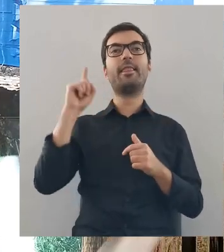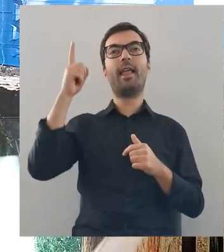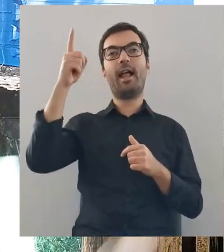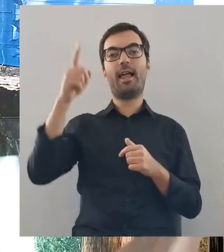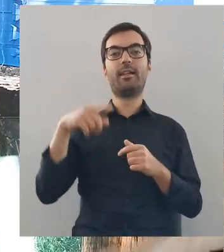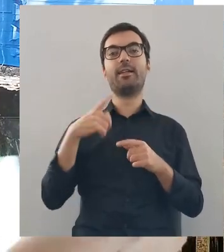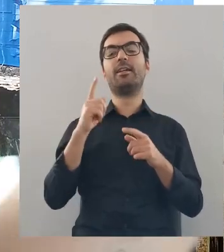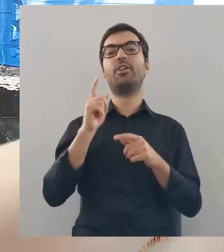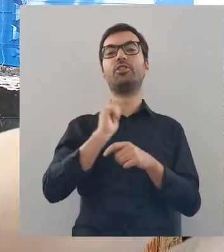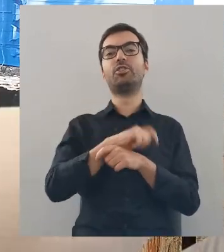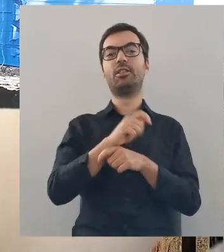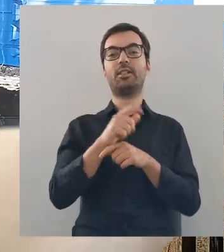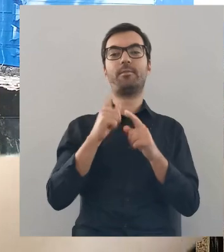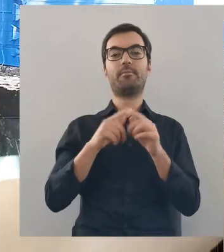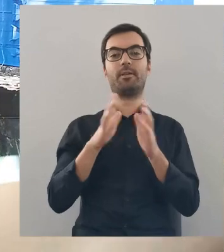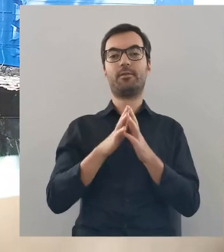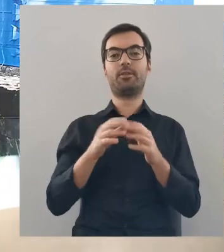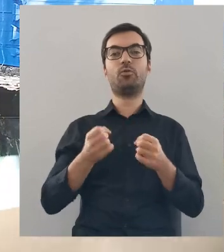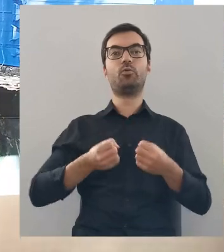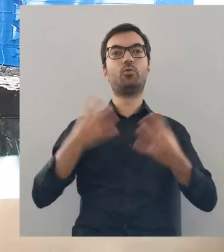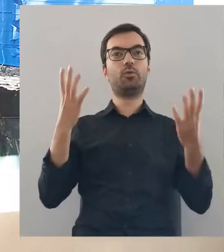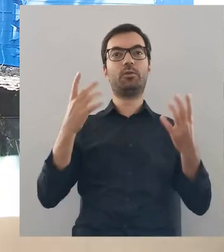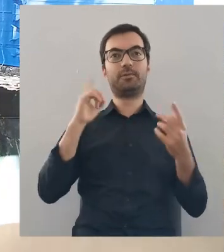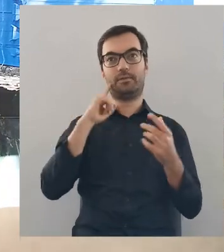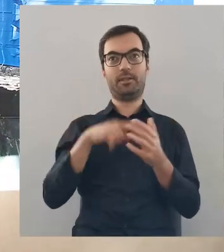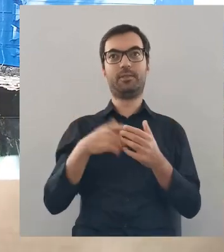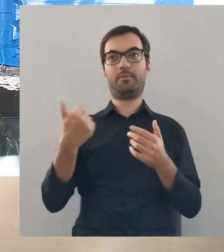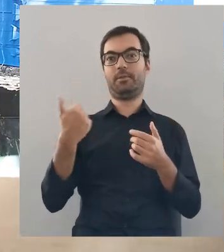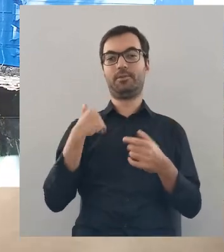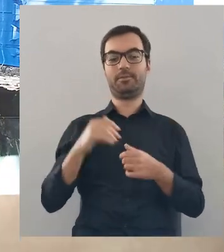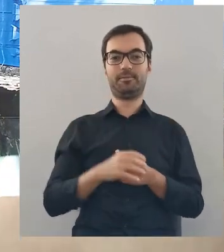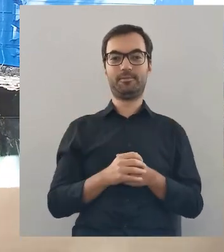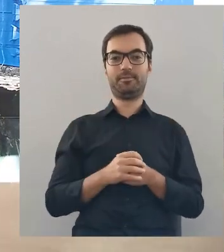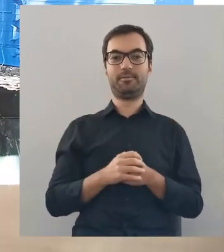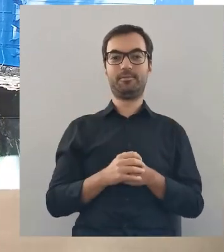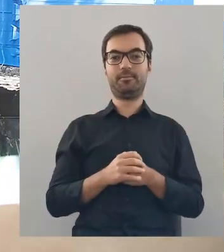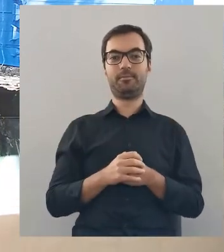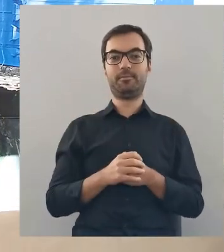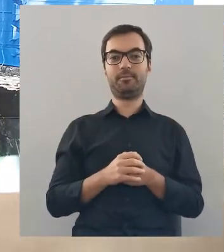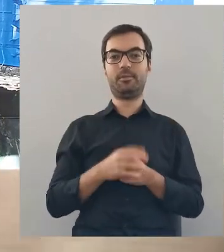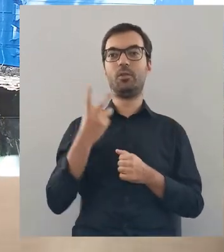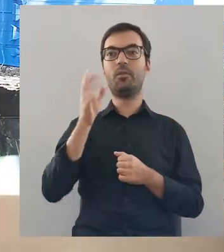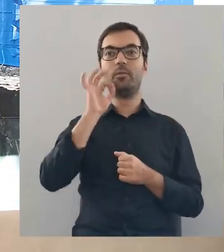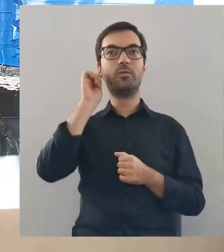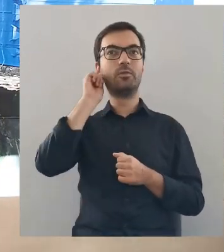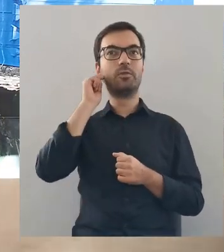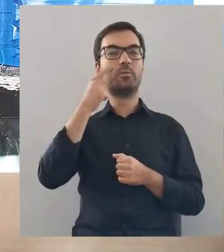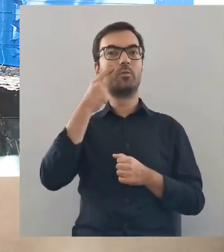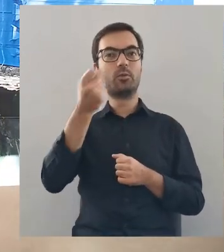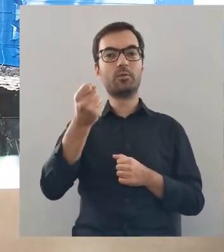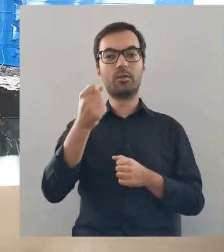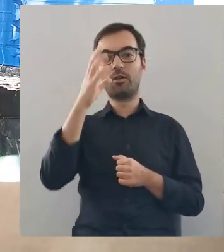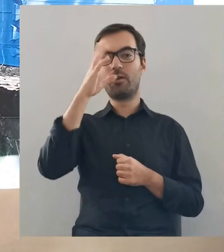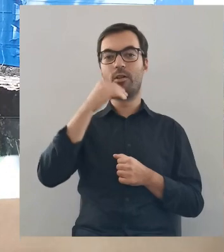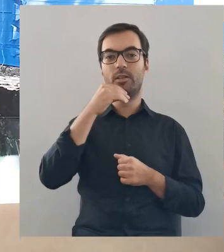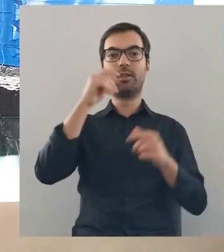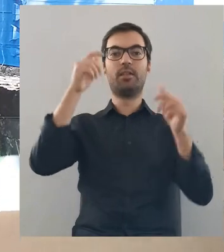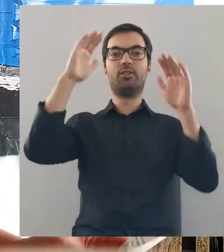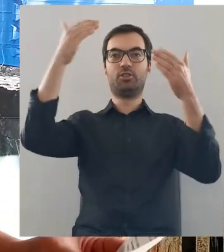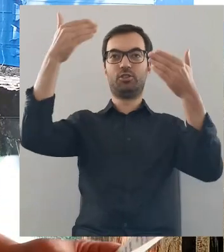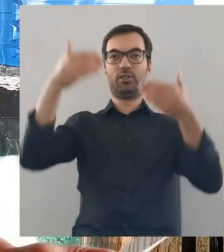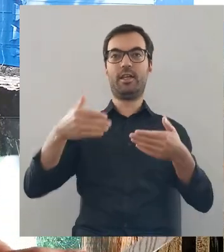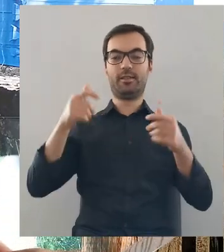W jednej dalekiej, chrześcijańskiej parafii cud nadzwyczajny właśnie się przytrafił, przyuważył dwie młodziutkie